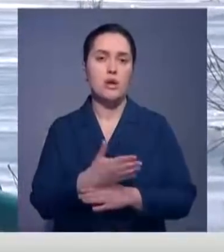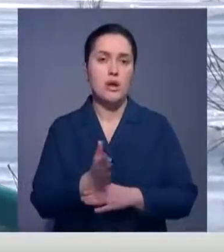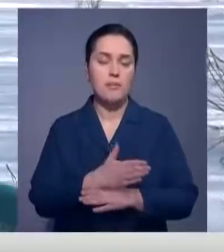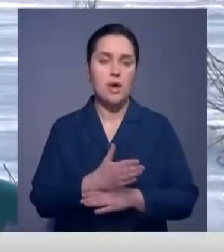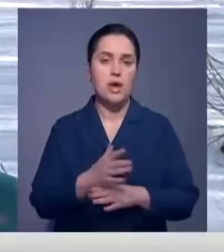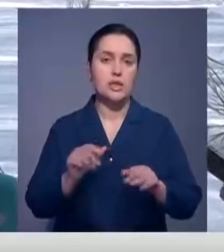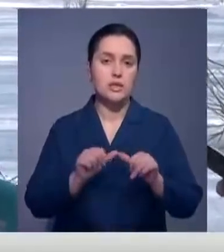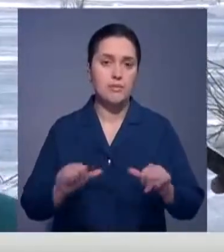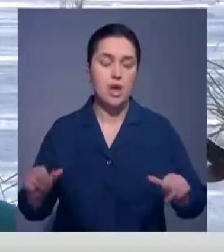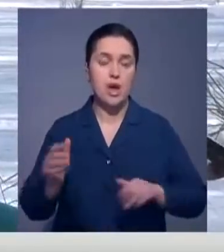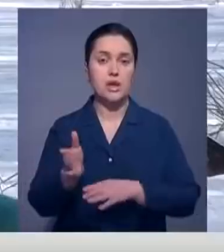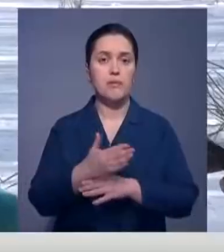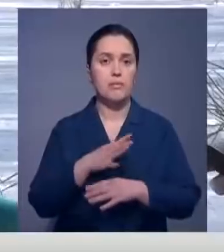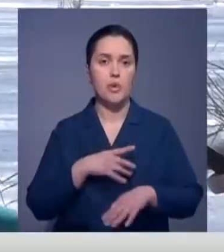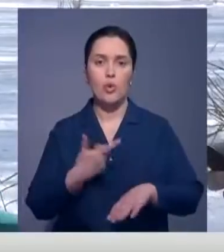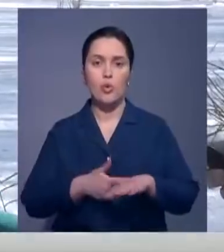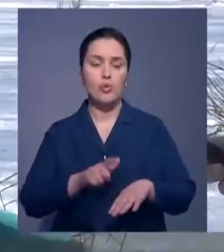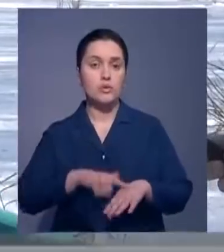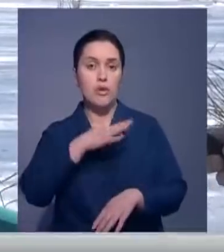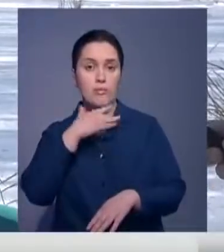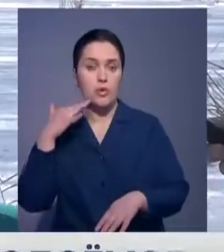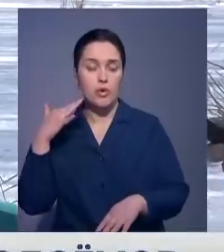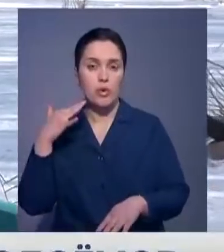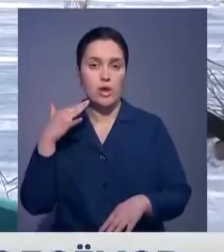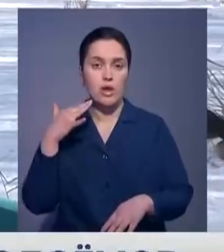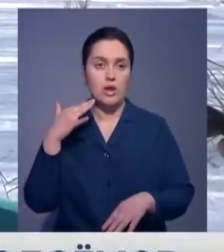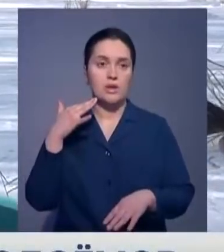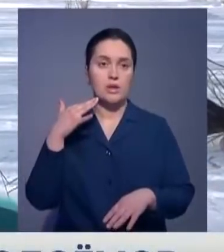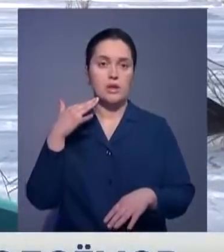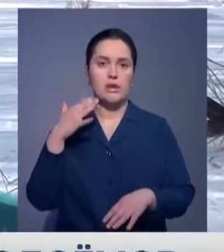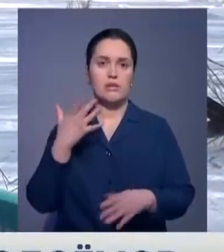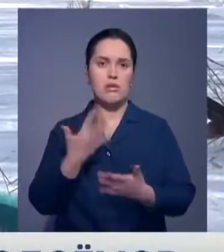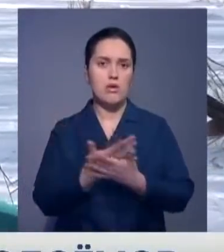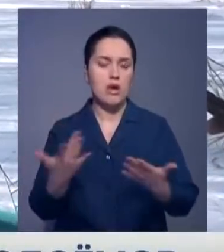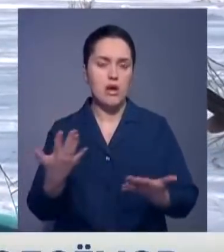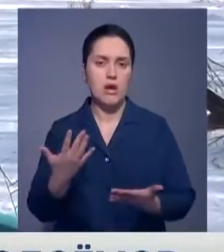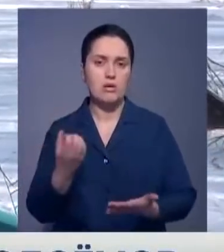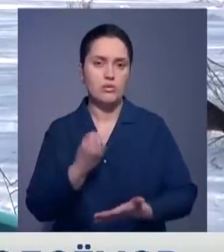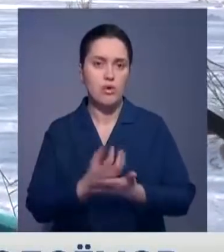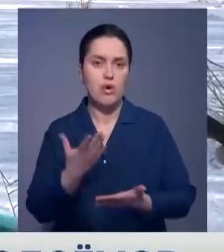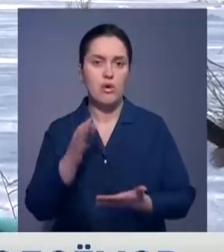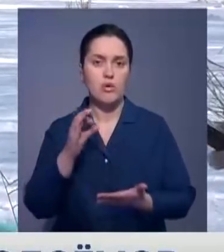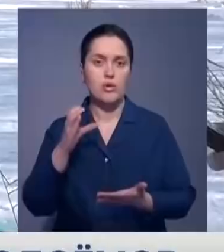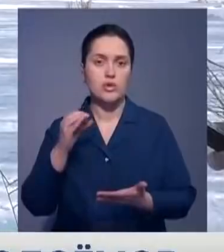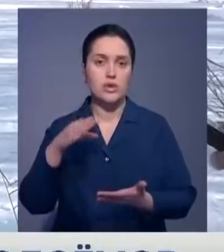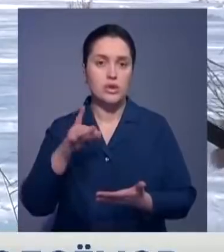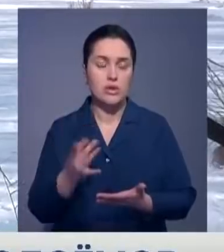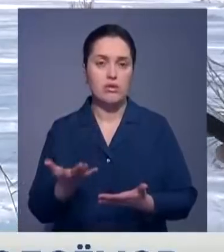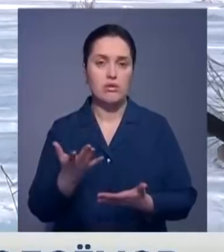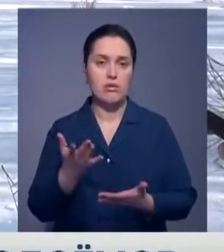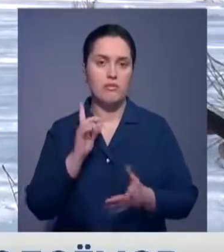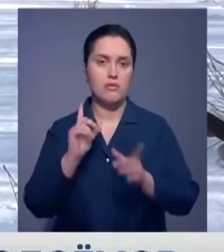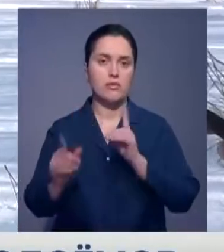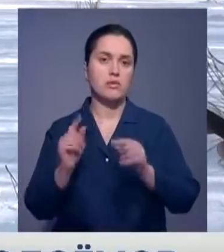время рыбы было очень много. Особенно было много осетровых, севрюга, масса ушла сюда.